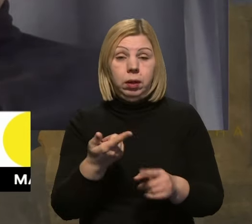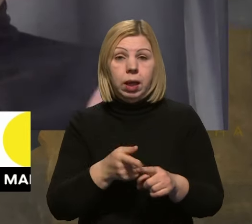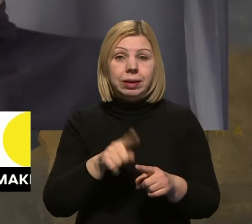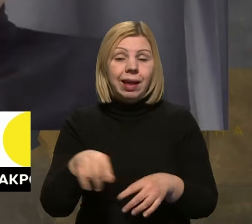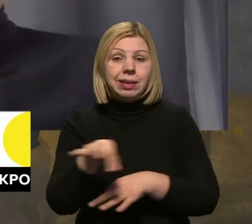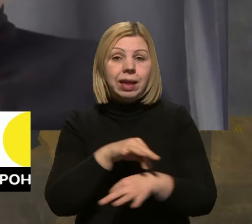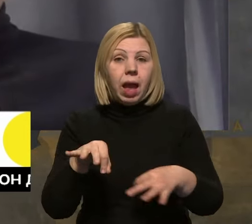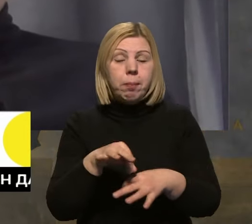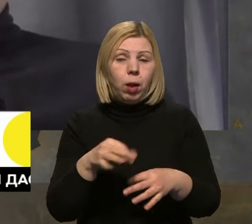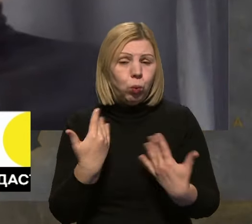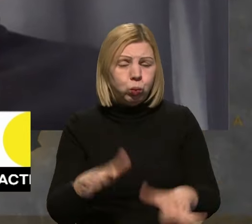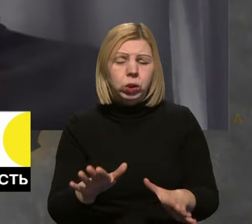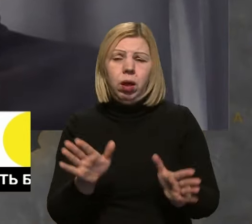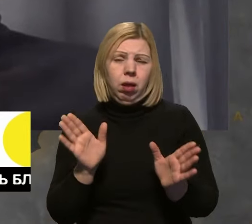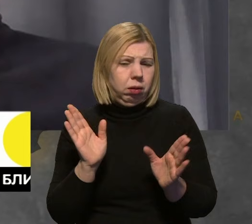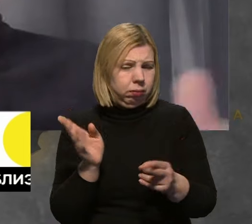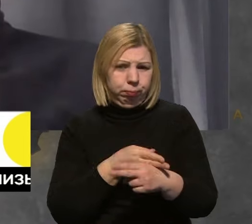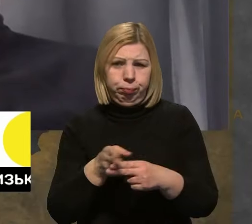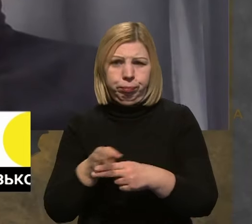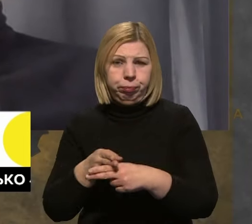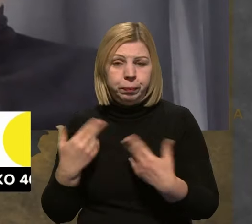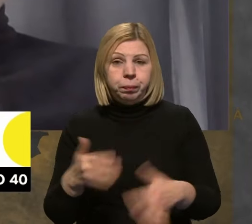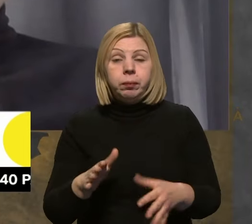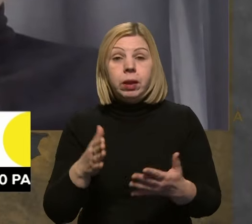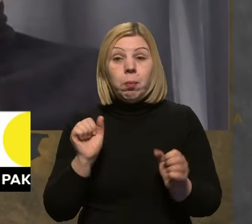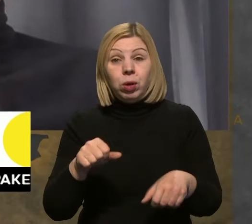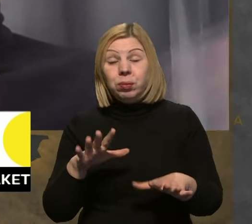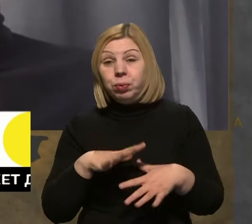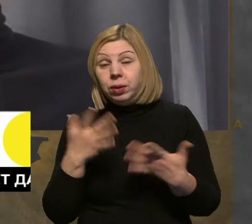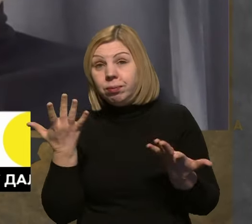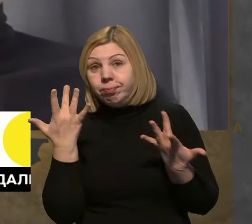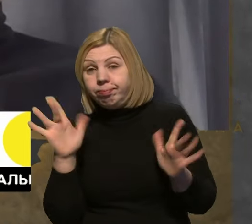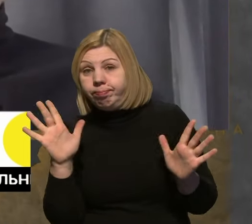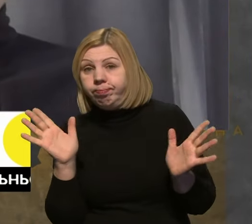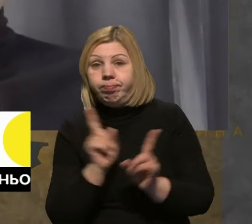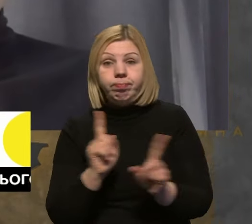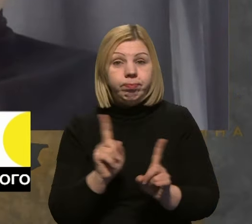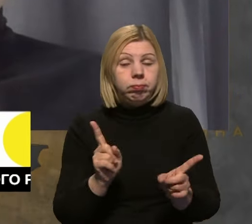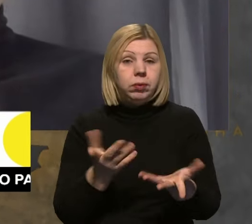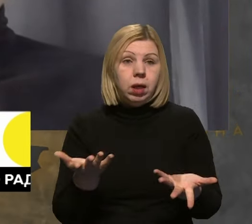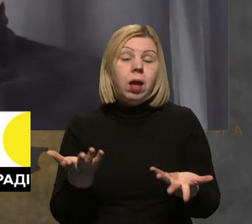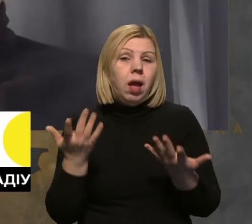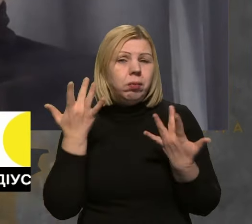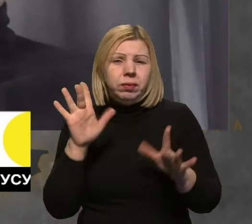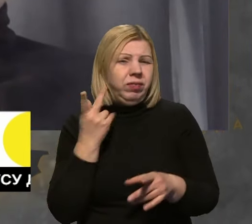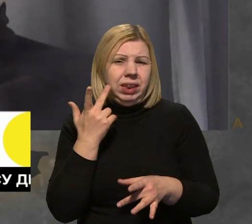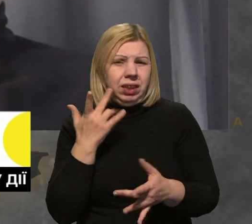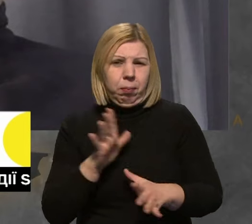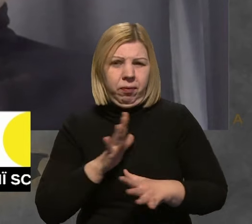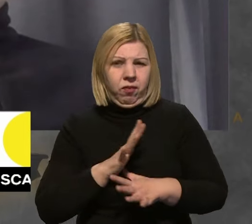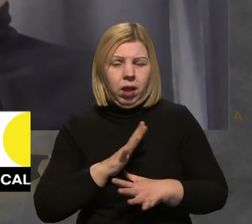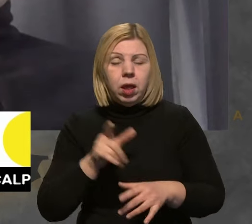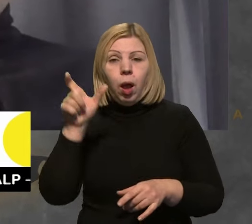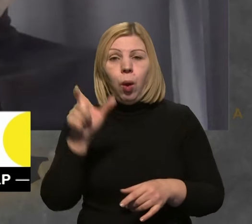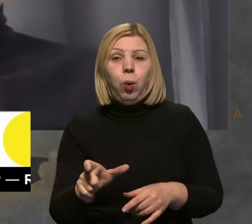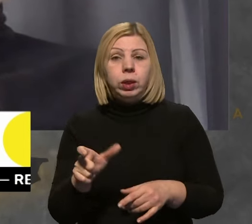схема налагоджена. Чи можуть бути нюанси в процесі? Нюанси можуть бути в процесі завжди. Для цього людина,